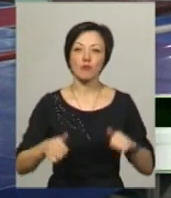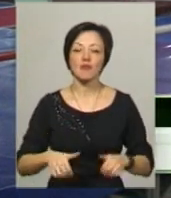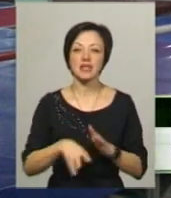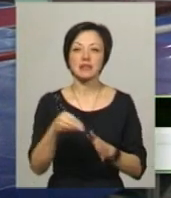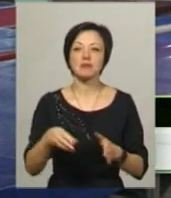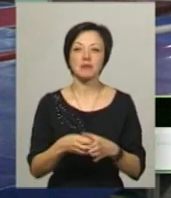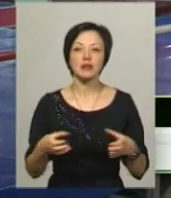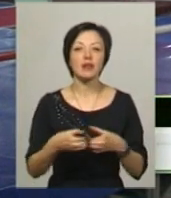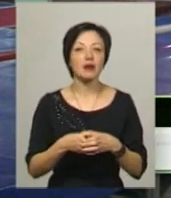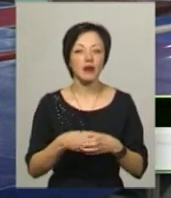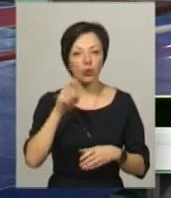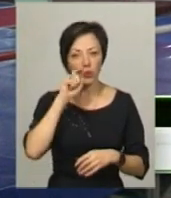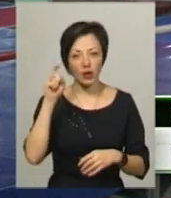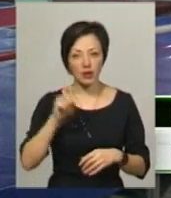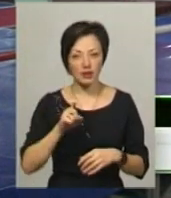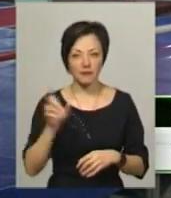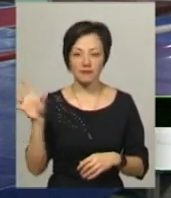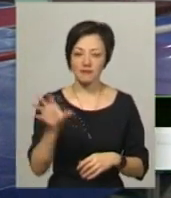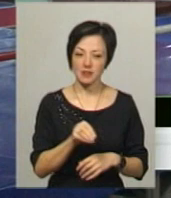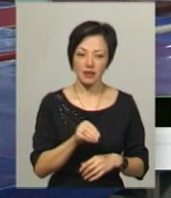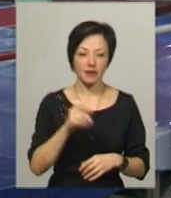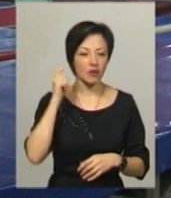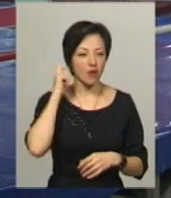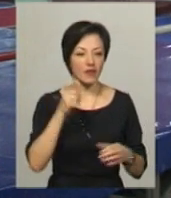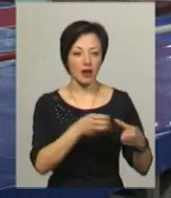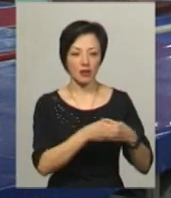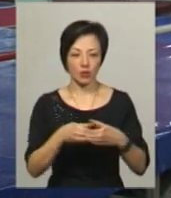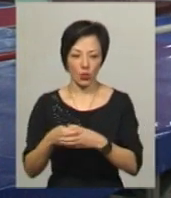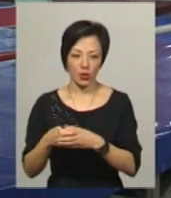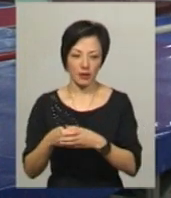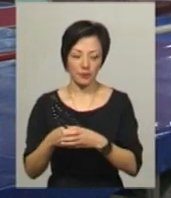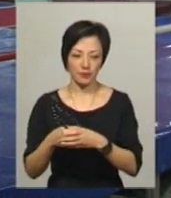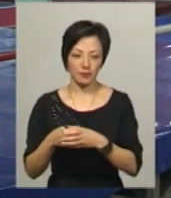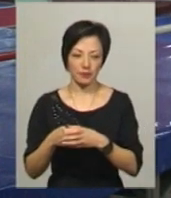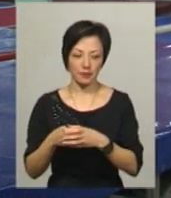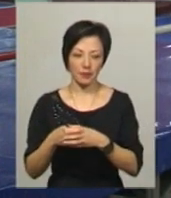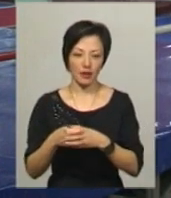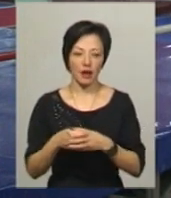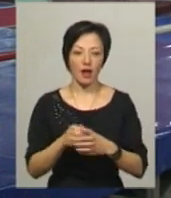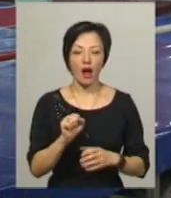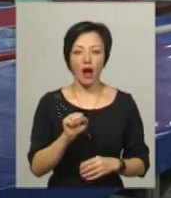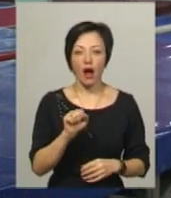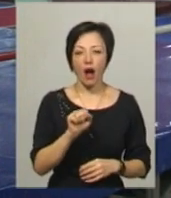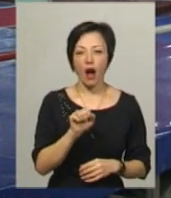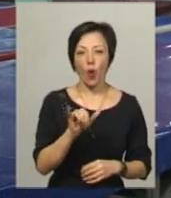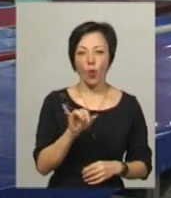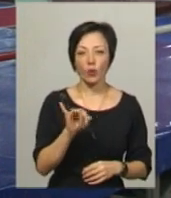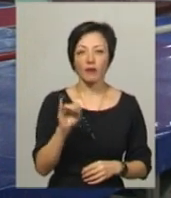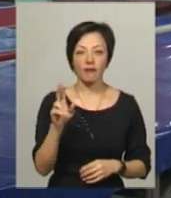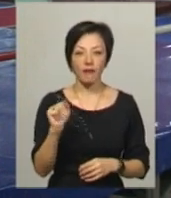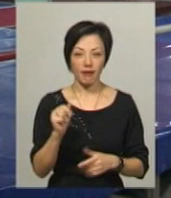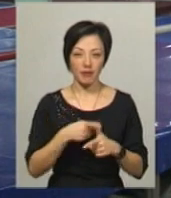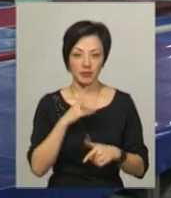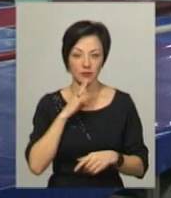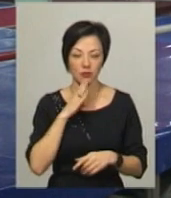збірна України у всіх вікових категоріях. Ауріка Кострицька – перший номер у